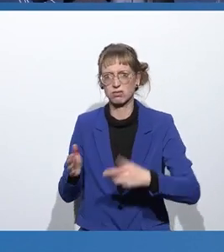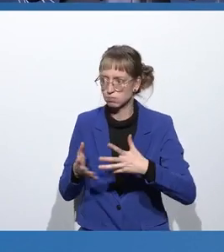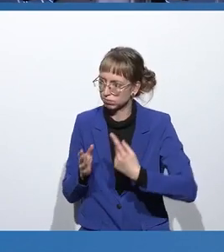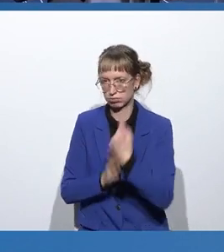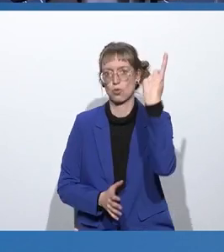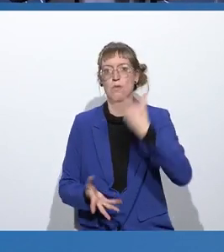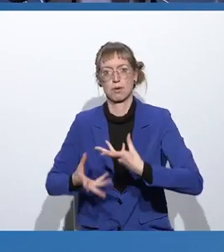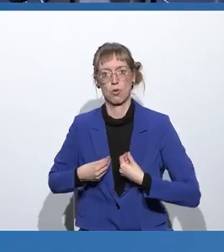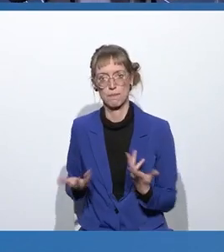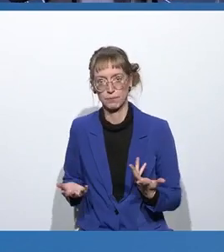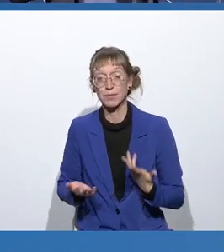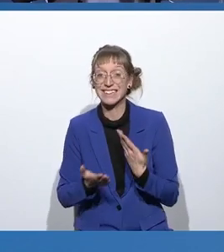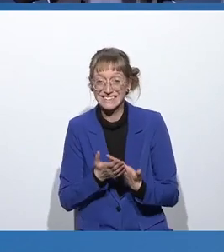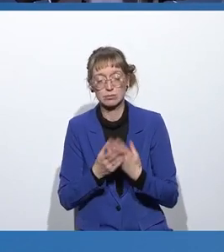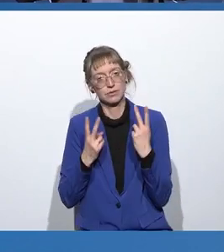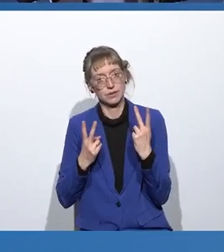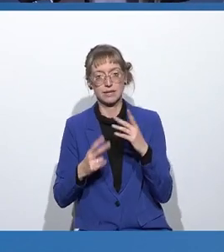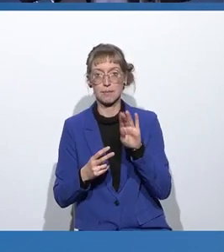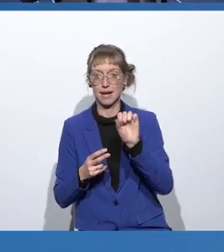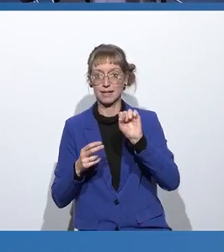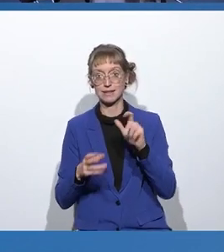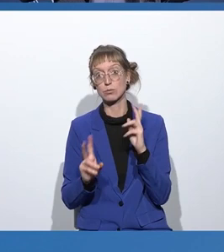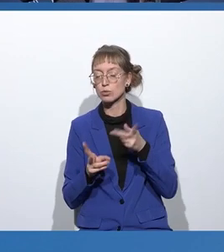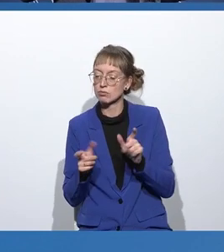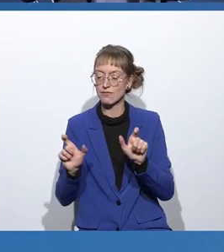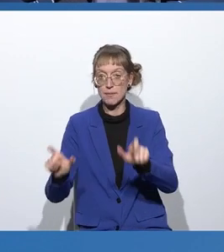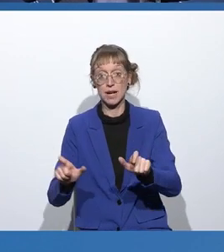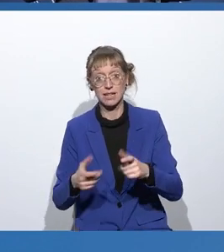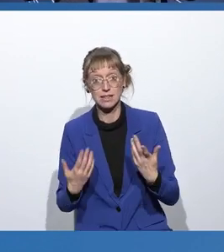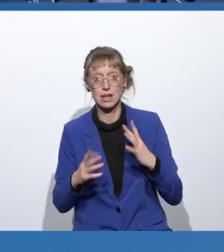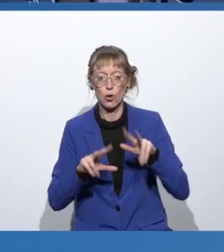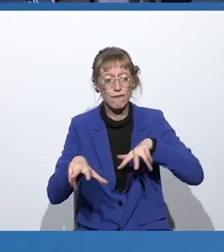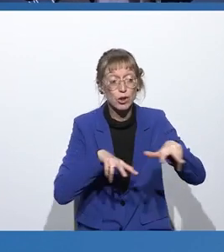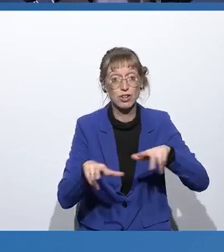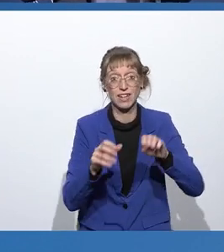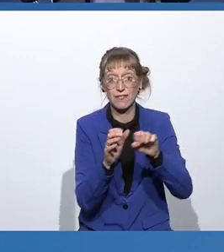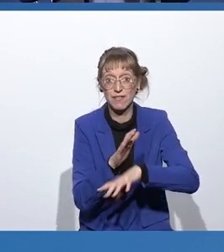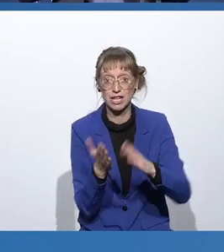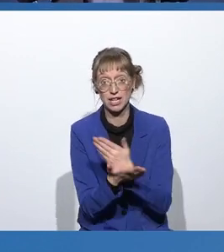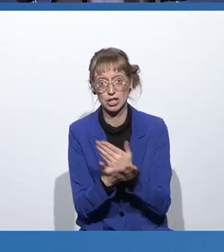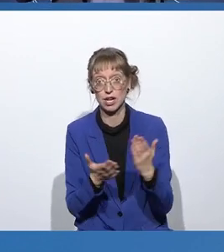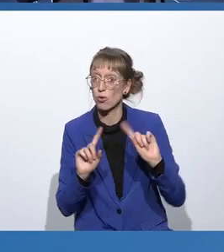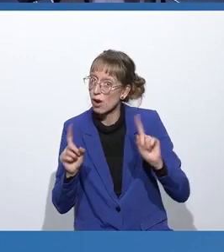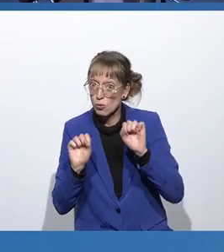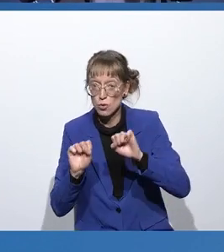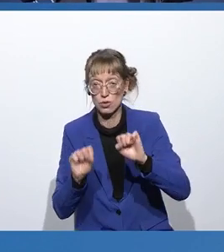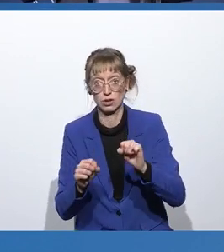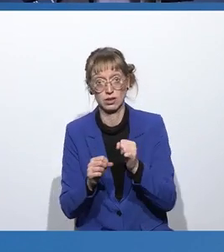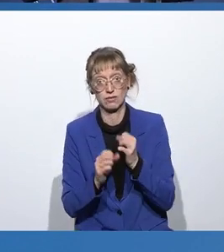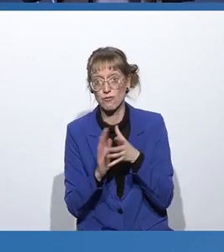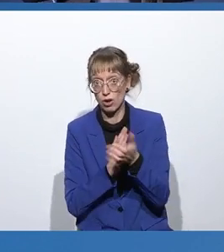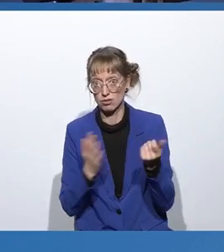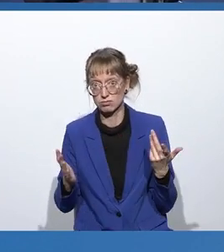Aber es gibt natürlich auch Implikationen für die Unternehmen. Es können wirtschaftlich falsche Entscheidungen aus solchen Systemen entstehen. Es gibt